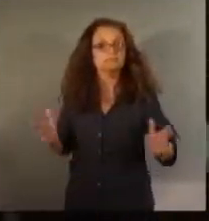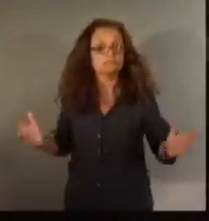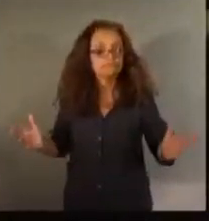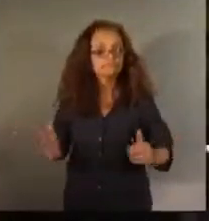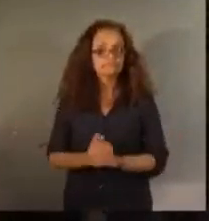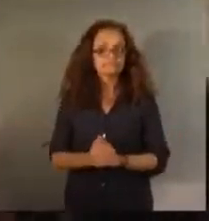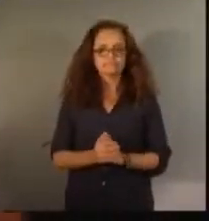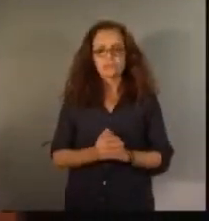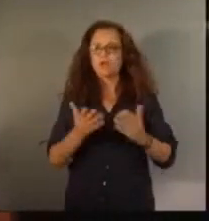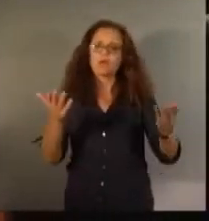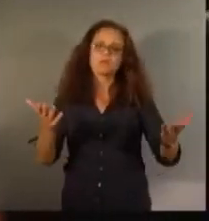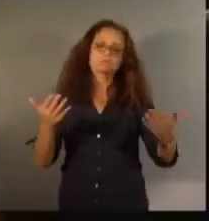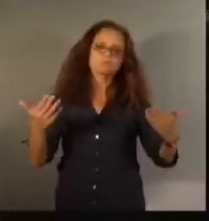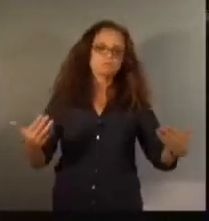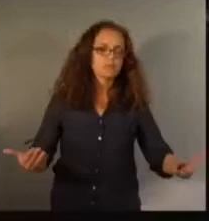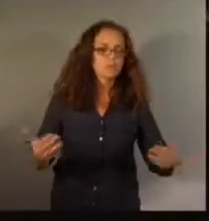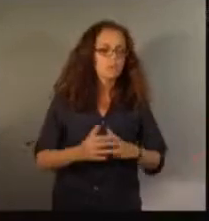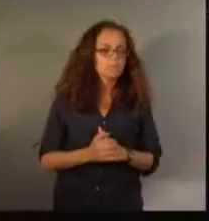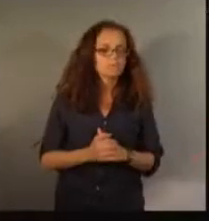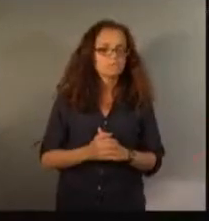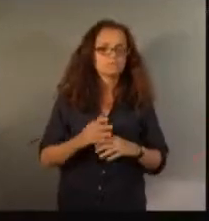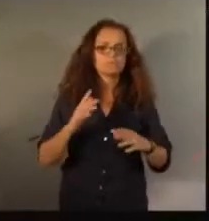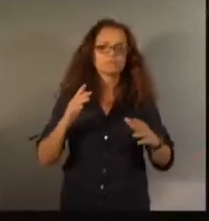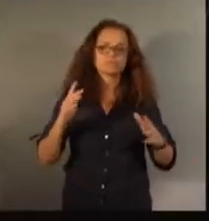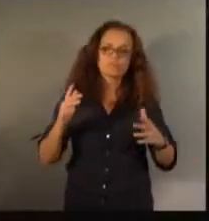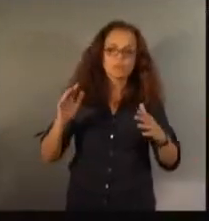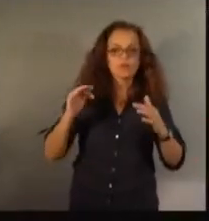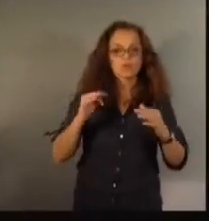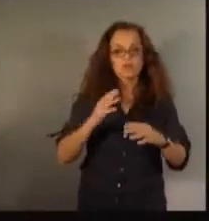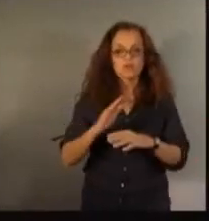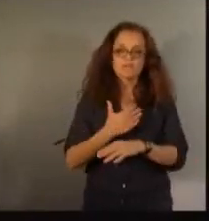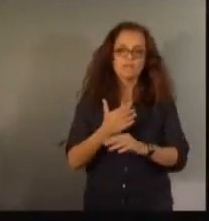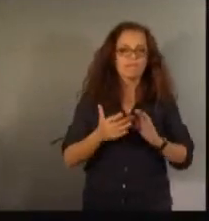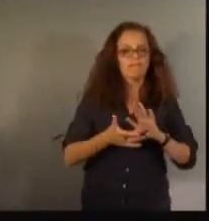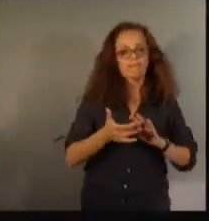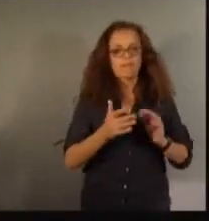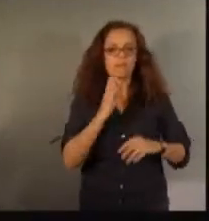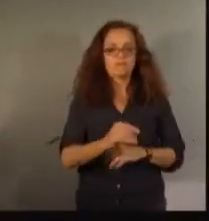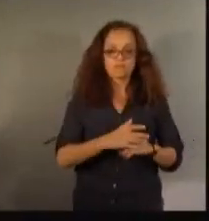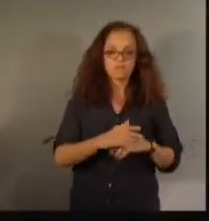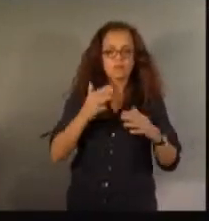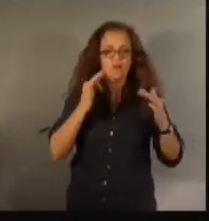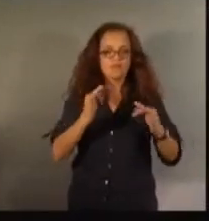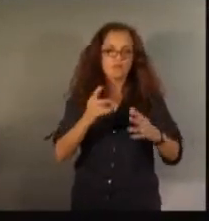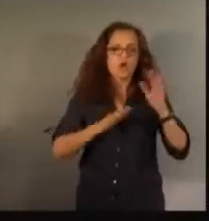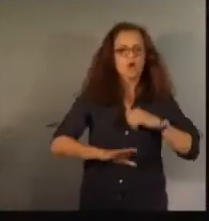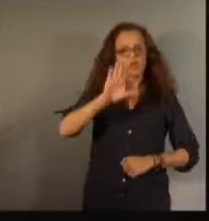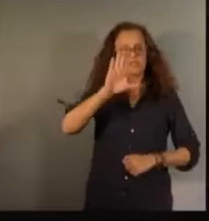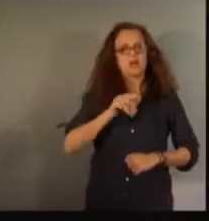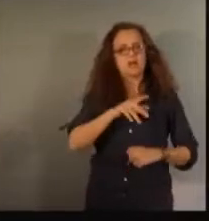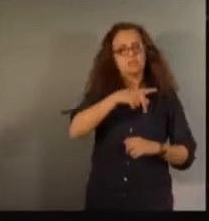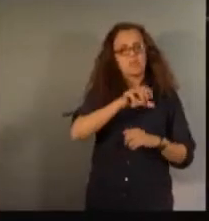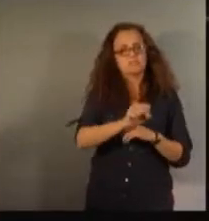Monsieur, alors maintenant je vous passe les traits de professionnels. Franz Timmermans, Spitzenkandidat du Parti